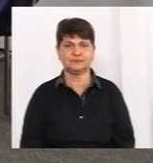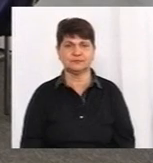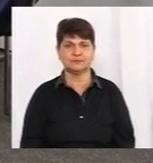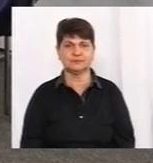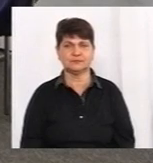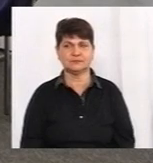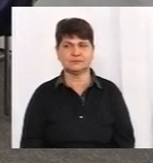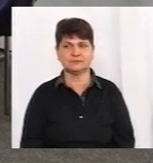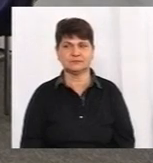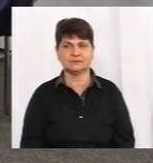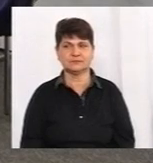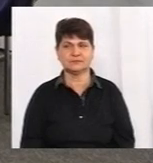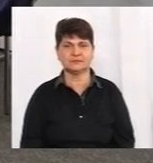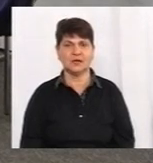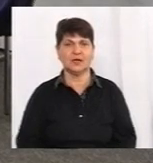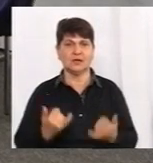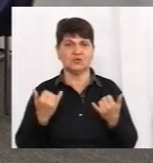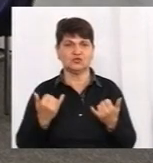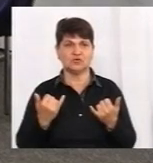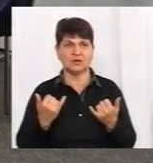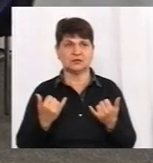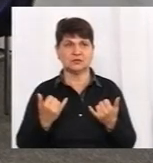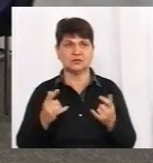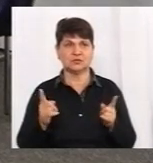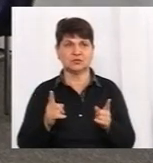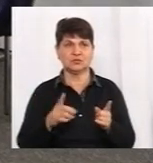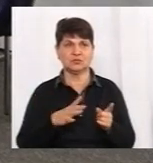Зараз я даже, що правильно сказати, тому що все-таки